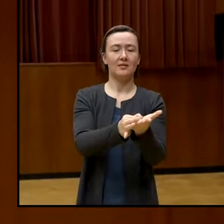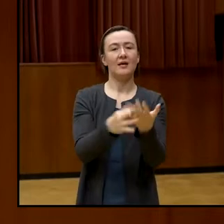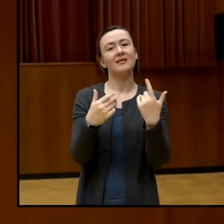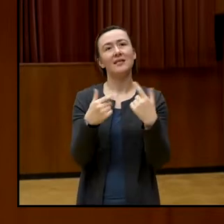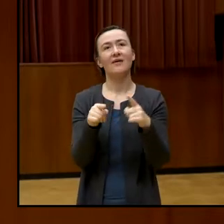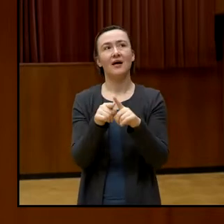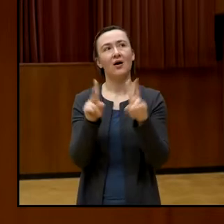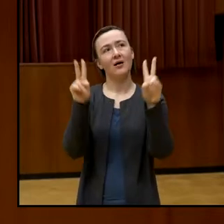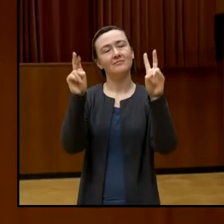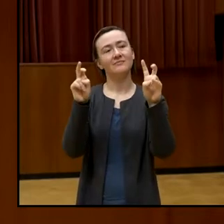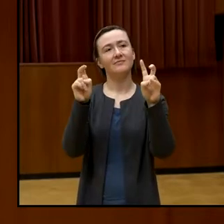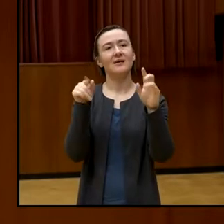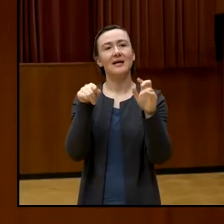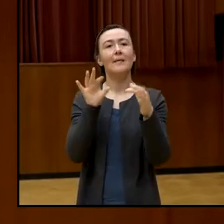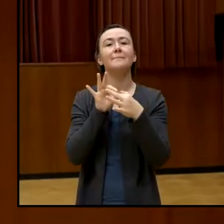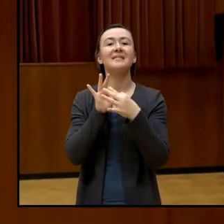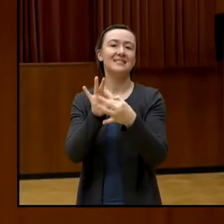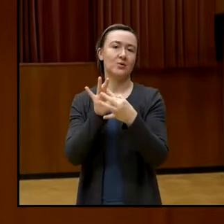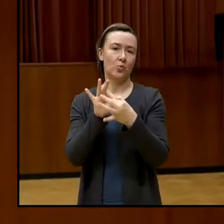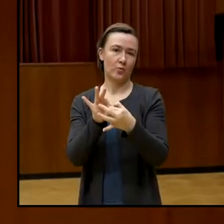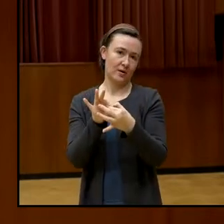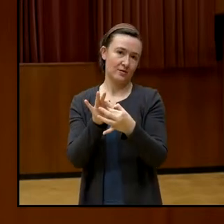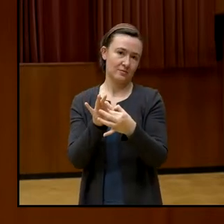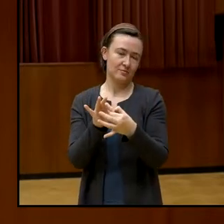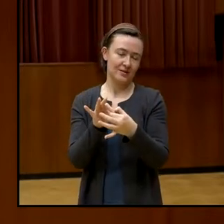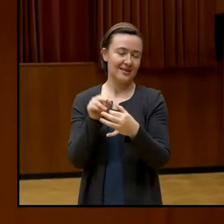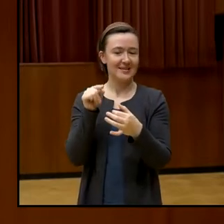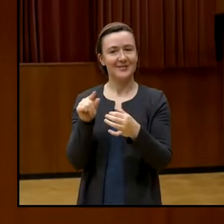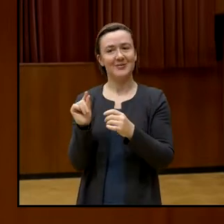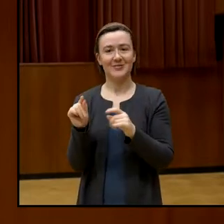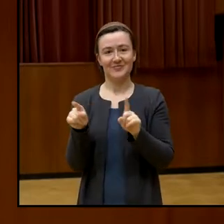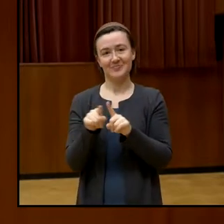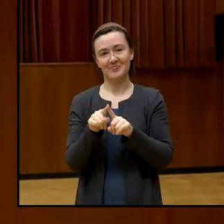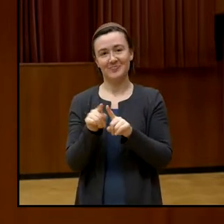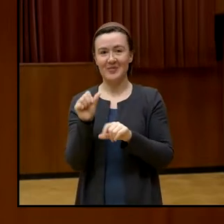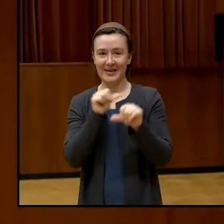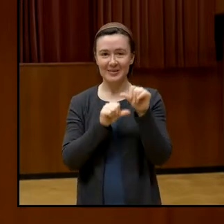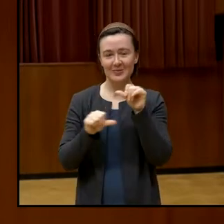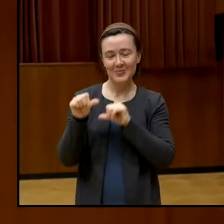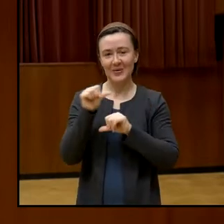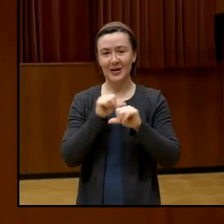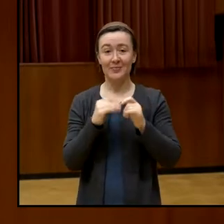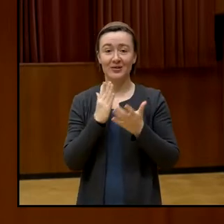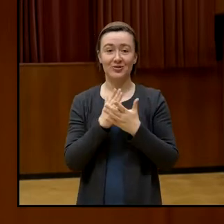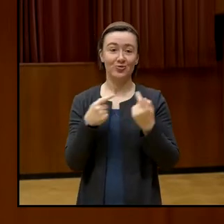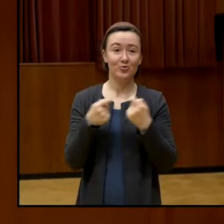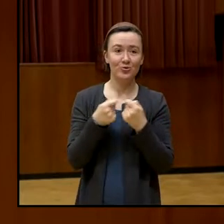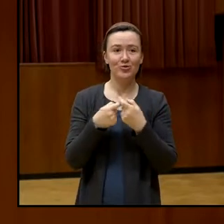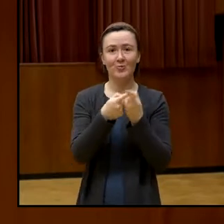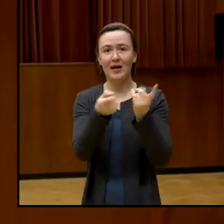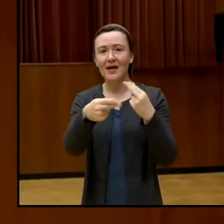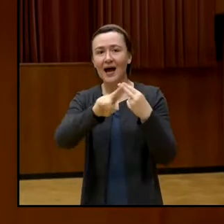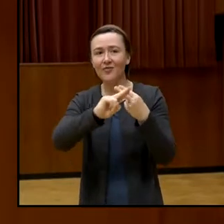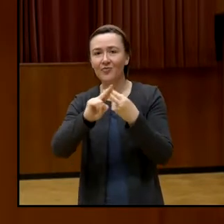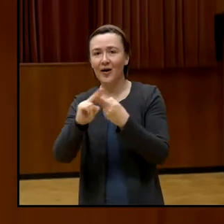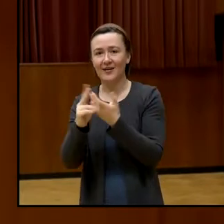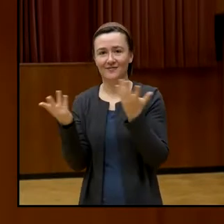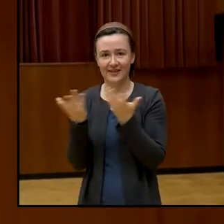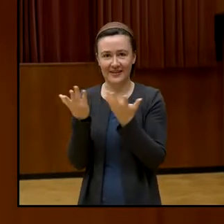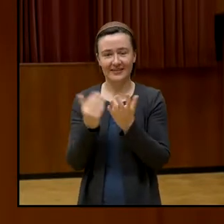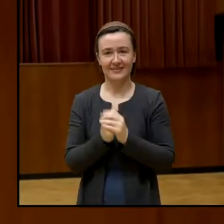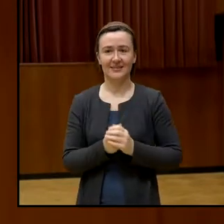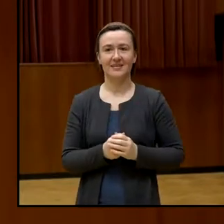eine Beziehung sein. Und ja, das ist etwas experimentell. Ich bin schon sehr gespannt auf Ihre Antworten. Und ja, bitte,